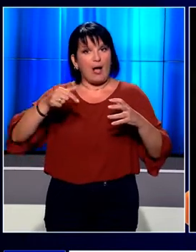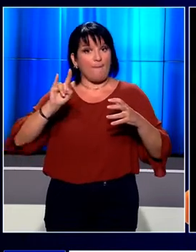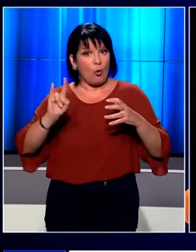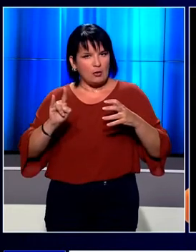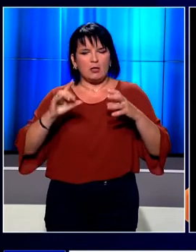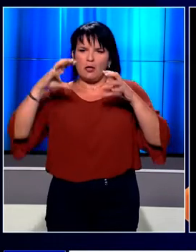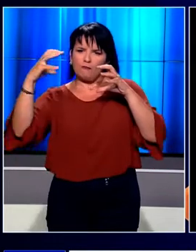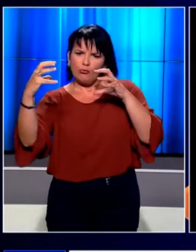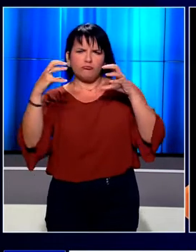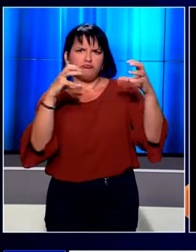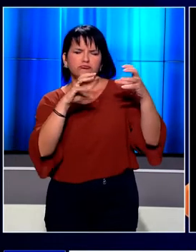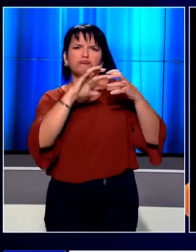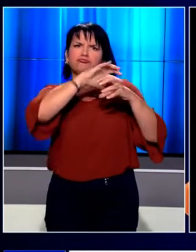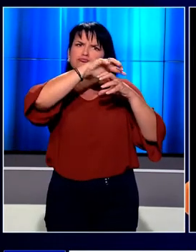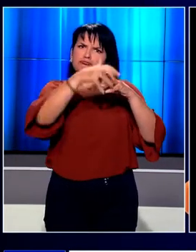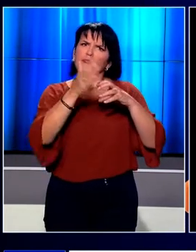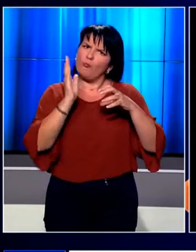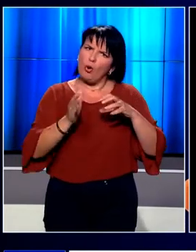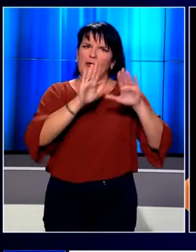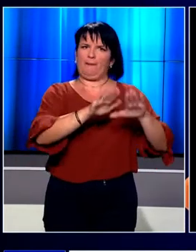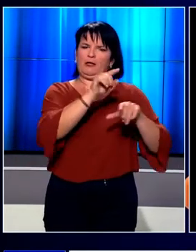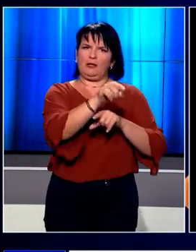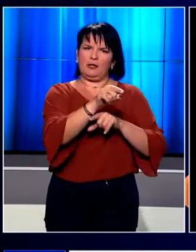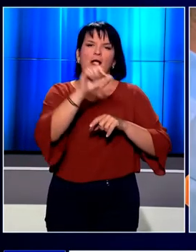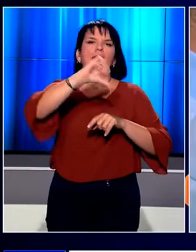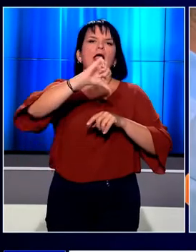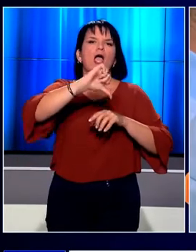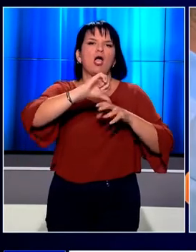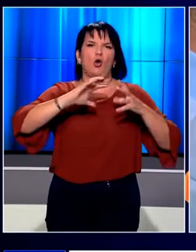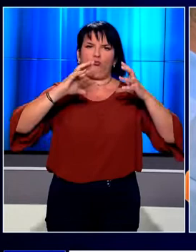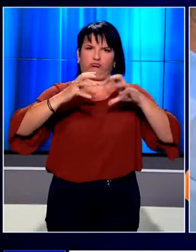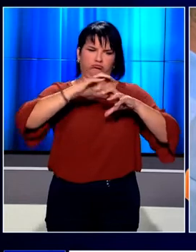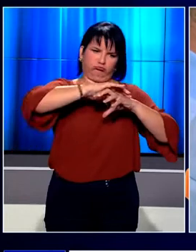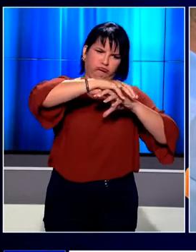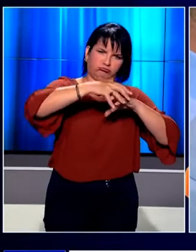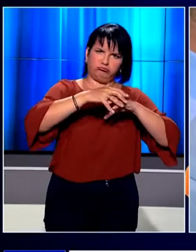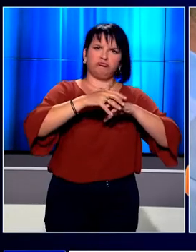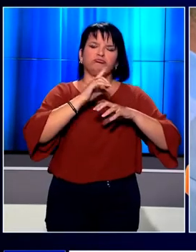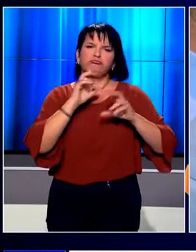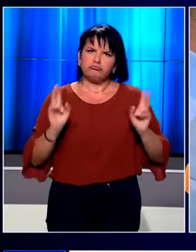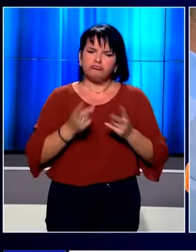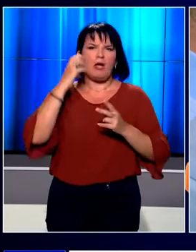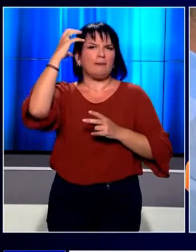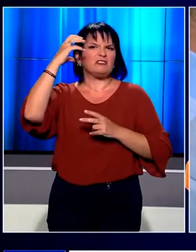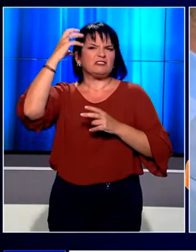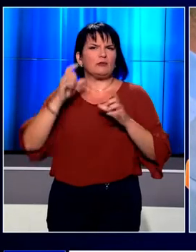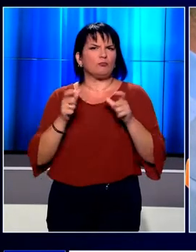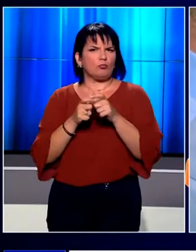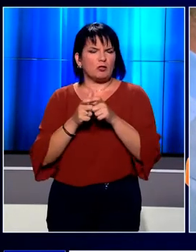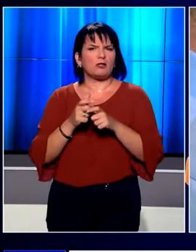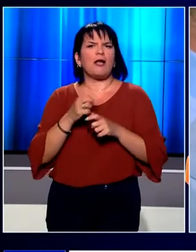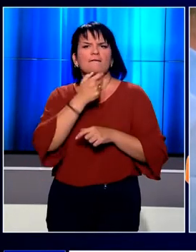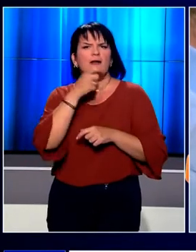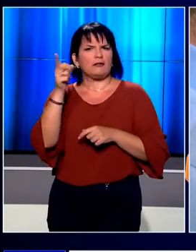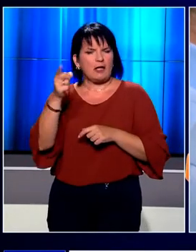ένα συστατικό που θα μπορούσε να τον καταστήσει κατοικίσιμο. Νερό. Την σπουδαία ανακάλυψη έκανε ομάδα επιστημόνων στη Μεγάλη Βρετανία